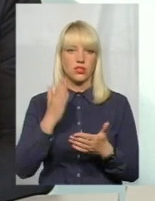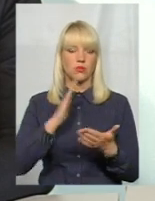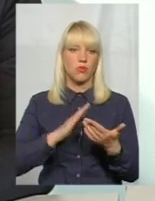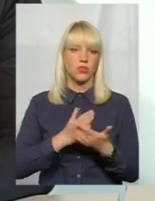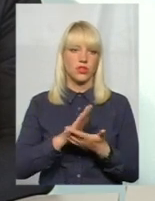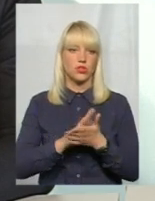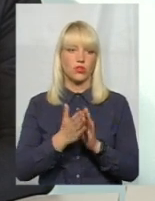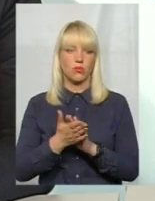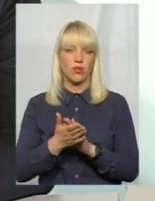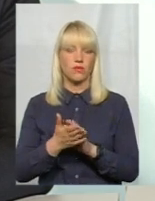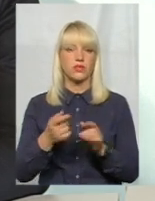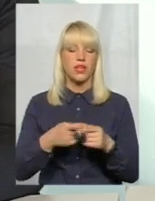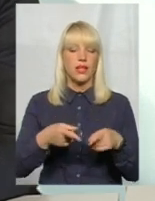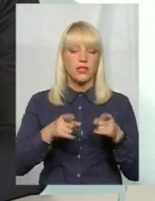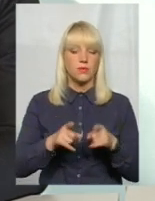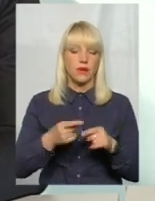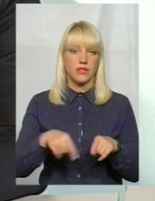бо, дійсно, це, насправді, політична посада.